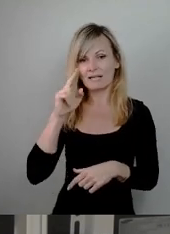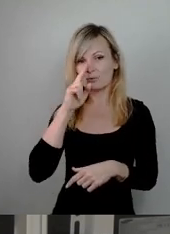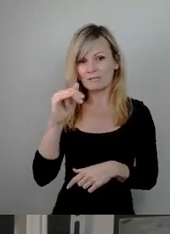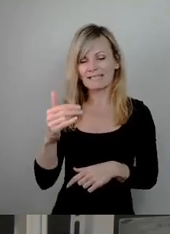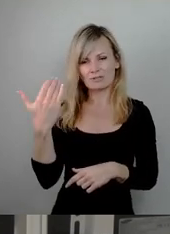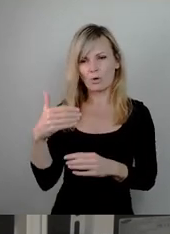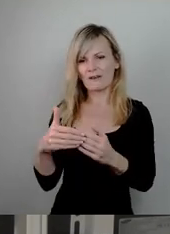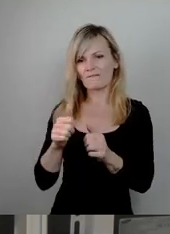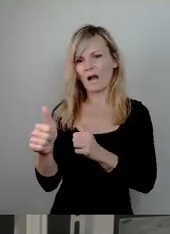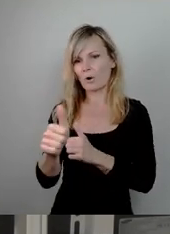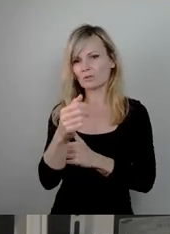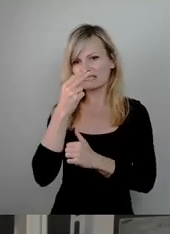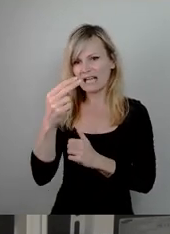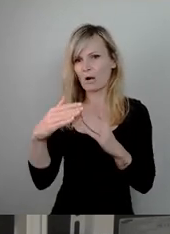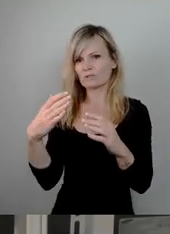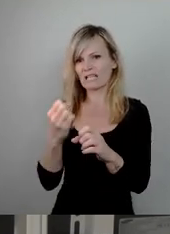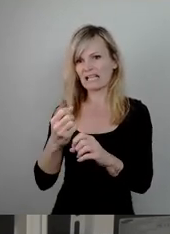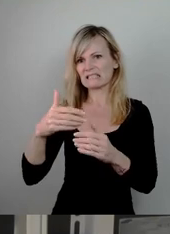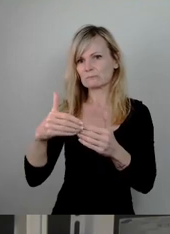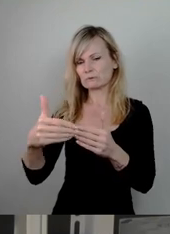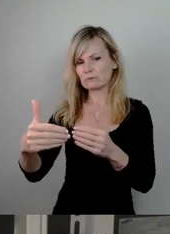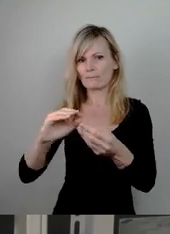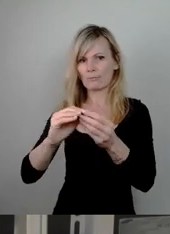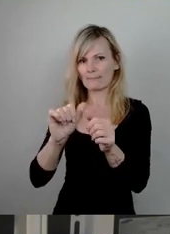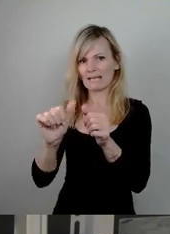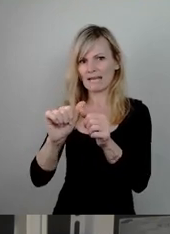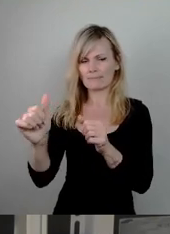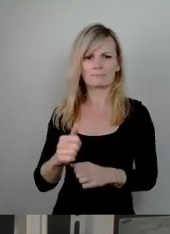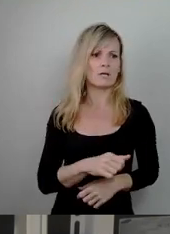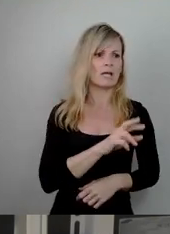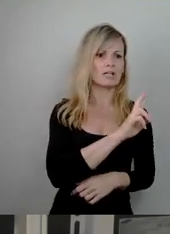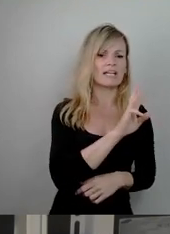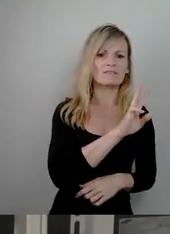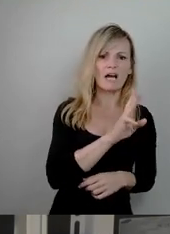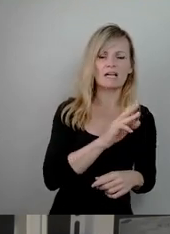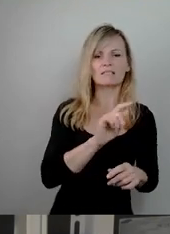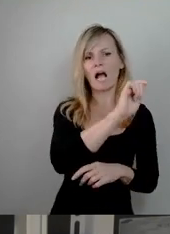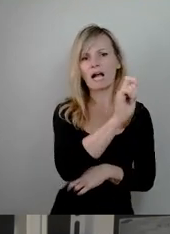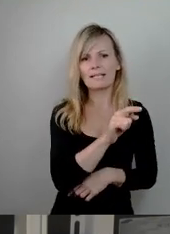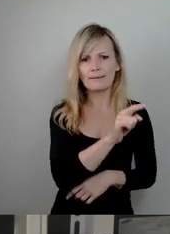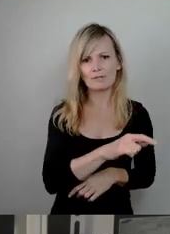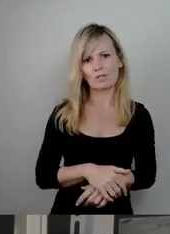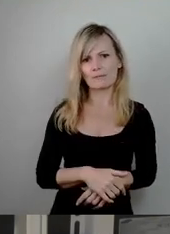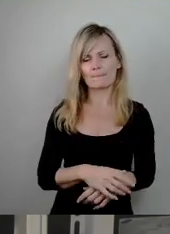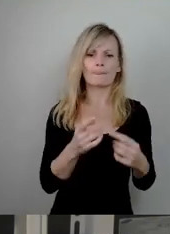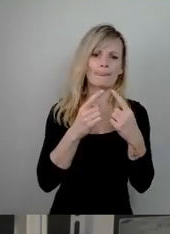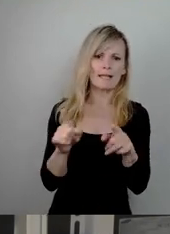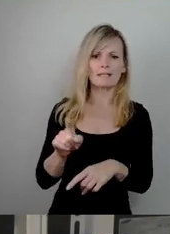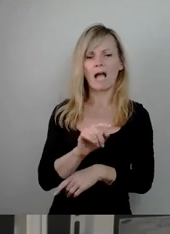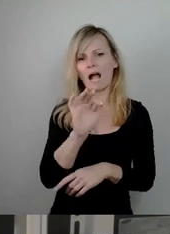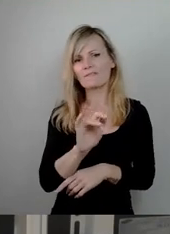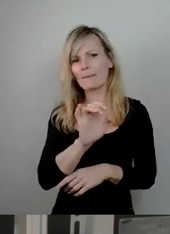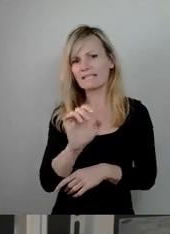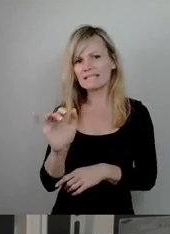kommt jeder hier an, der eine mit einer Richard-Wagner-Akademie, der andere eben mit einem Alphabetisierungsprojekt